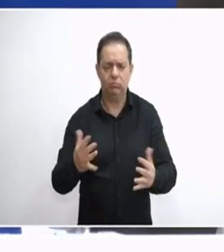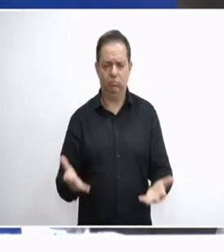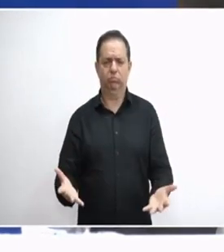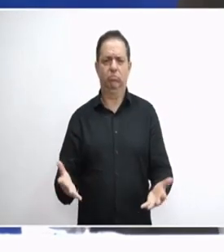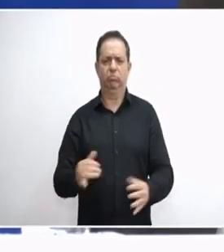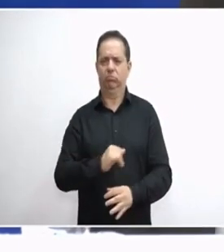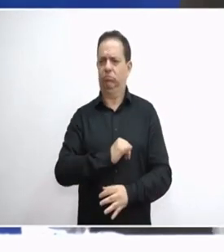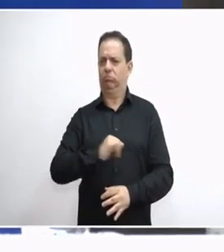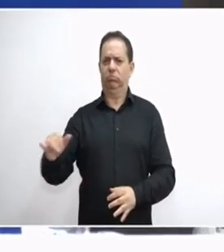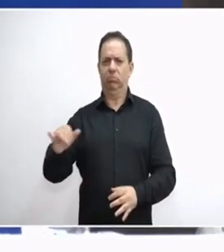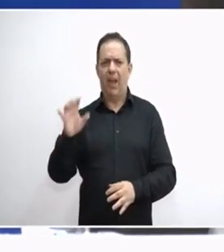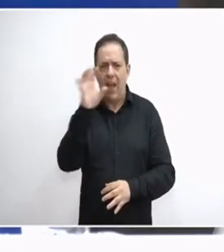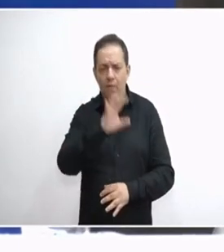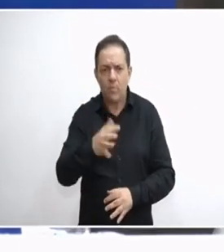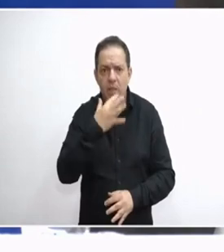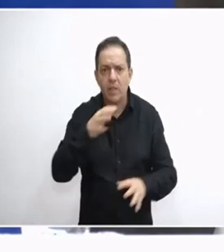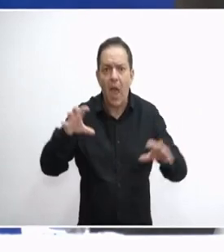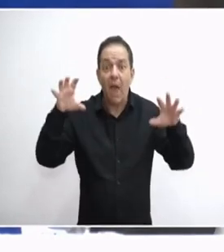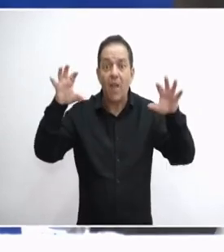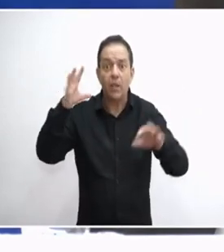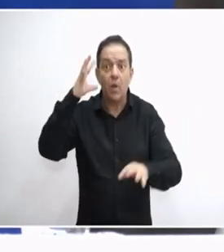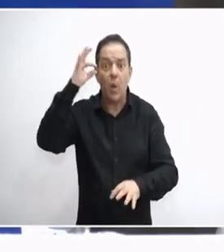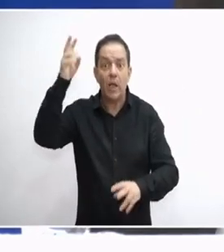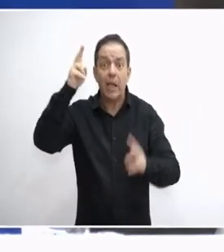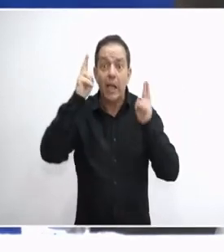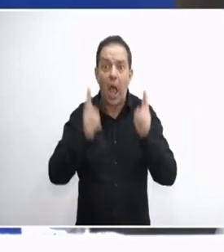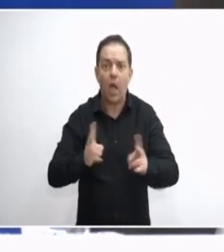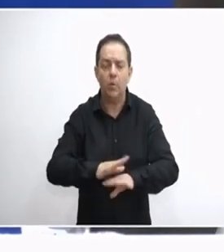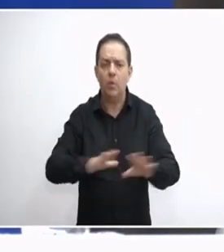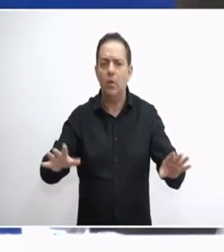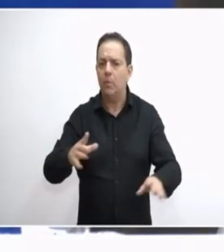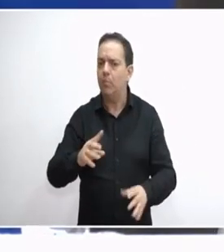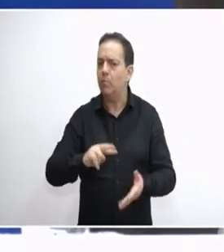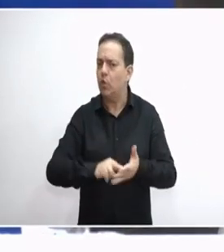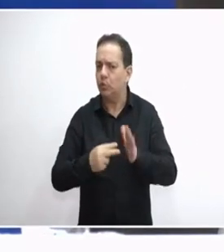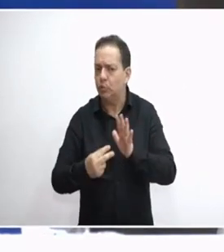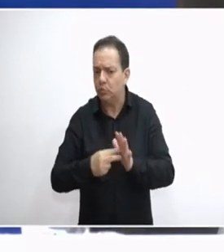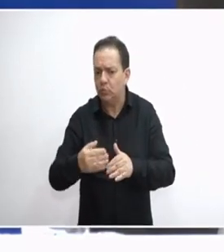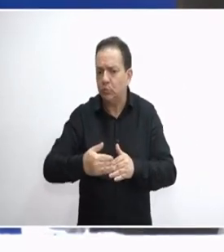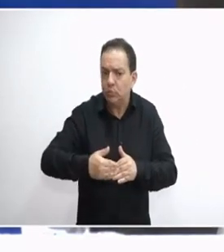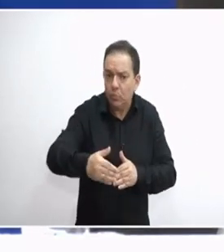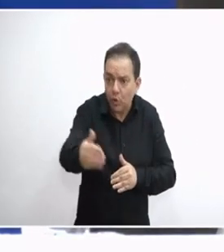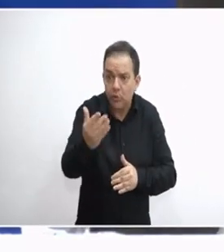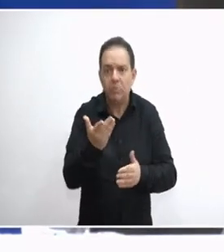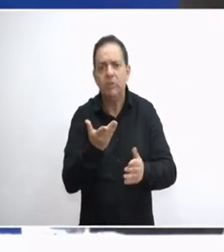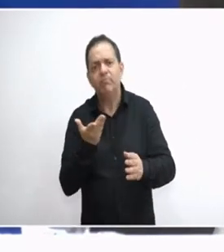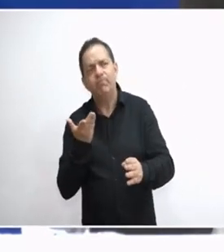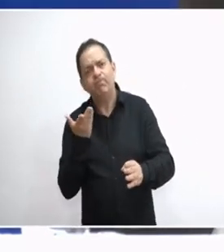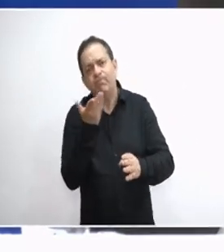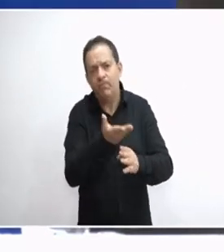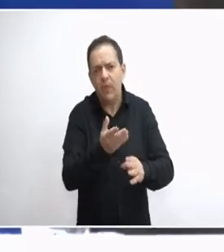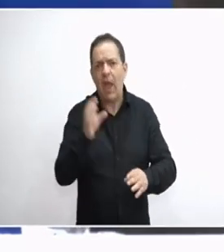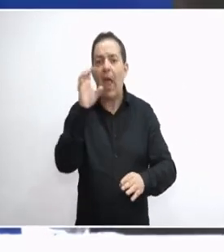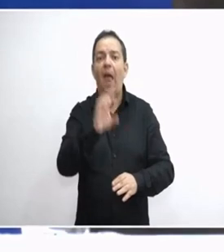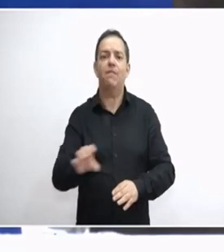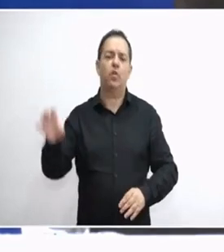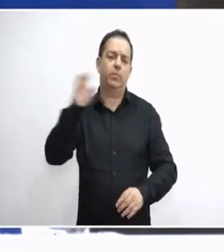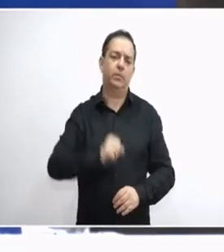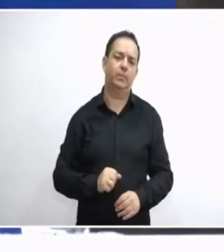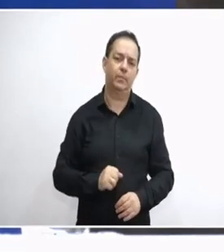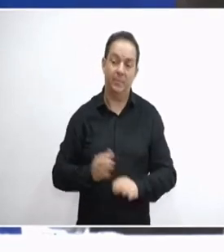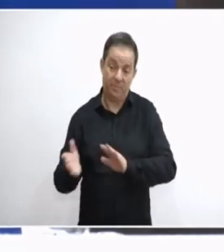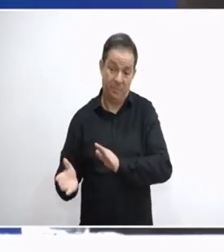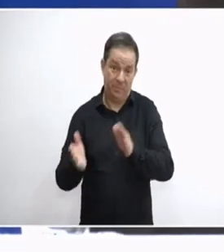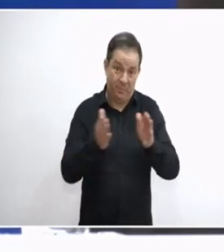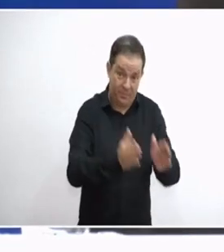θέλετε, τον εφιάλτη της και θα πρέπει να είμαστε πολύ προσεκτικοί το πώς θα θέσουμε το θέμα στην Ευρώπη. Απ' την άλλη, η